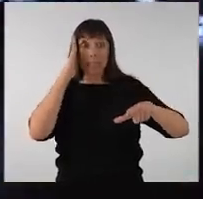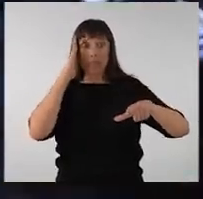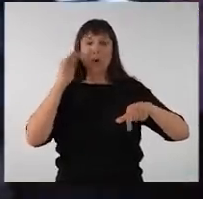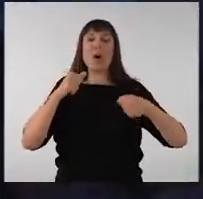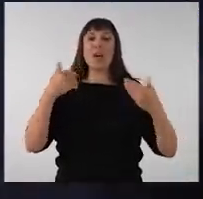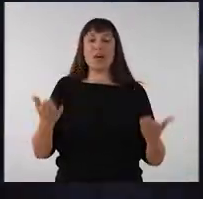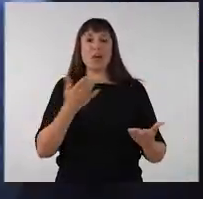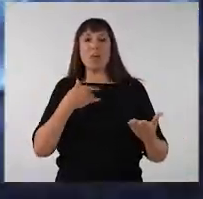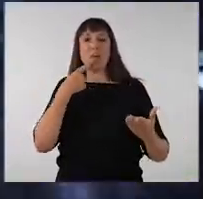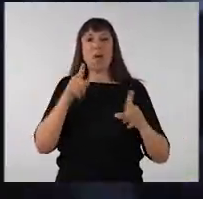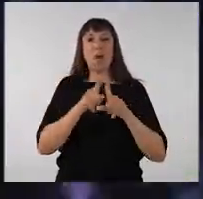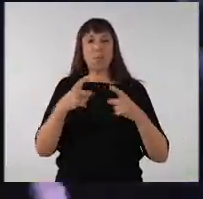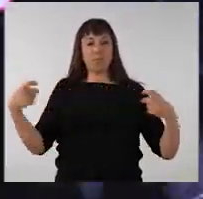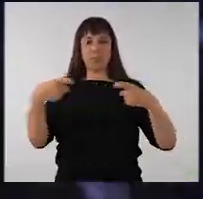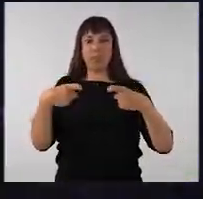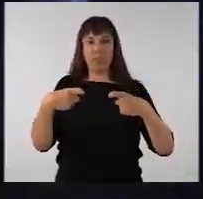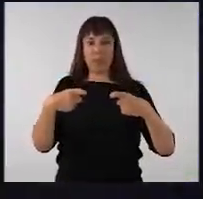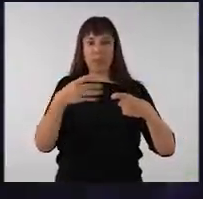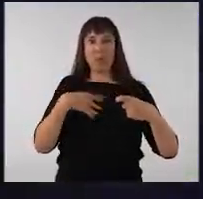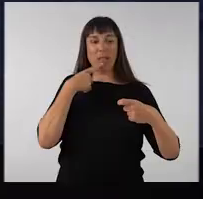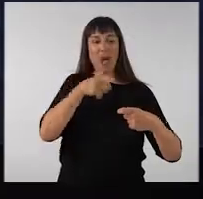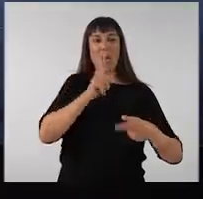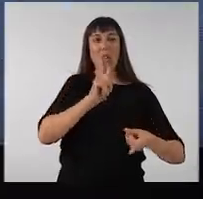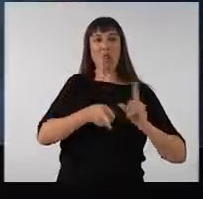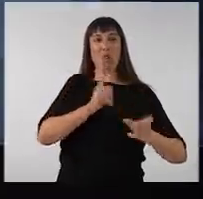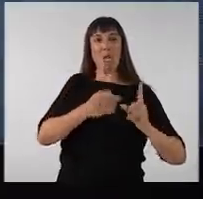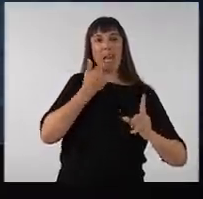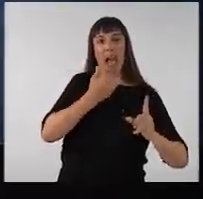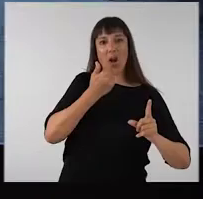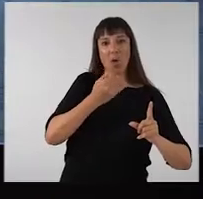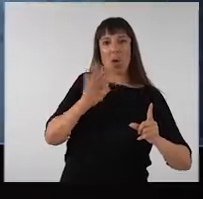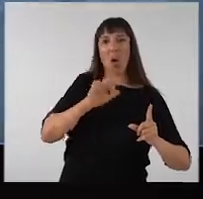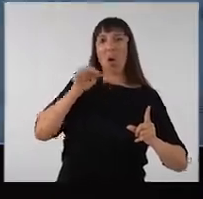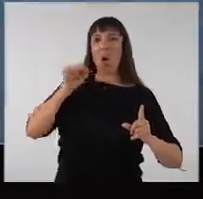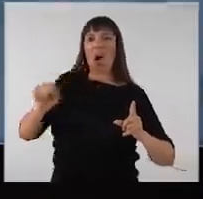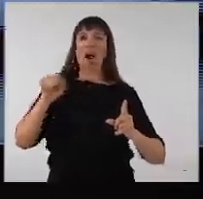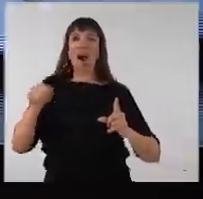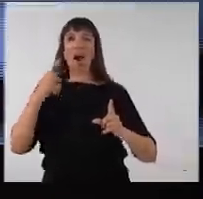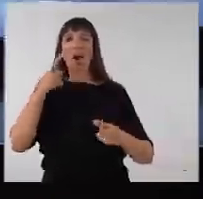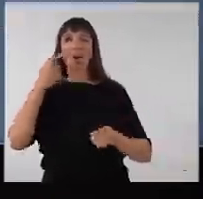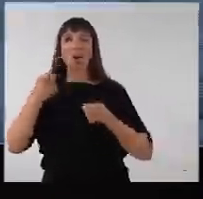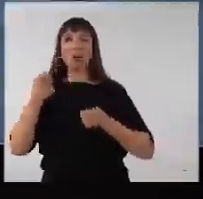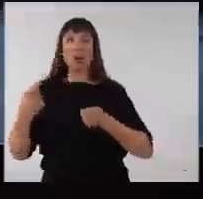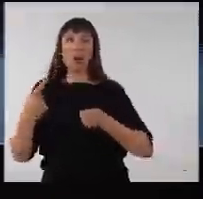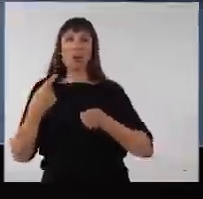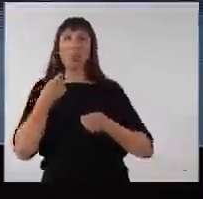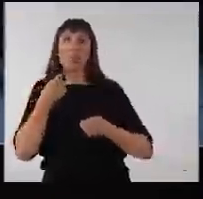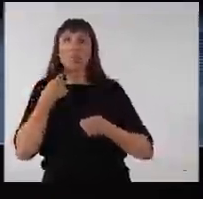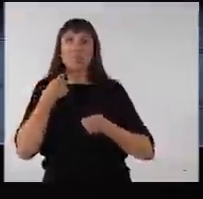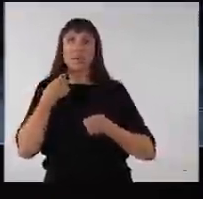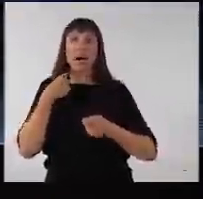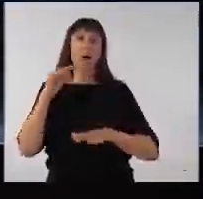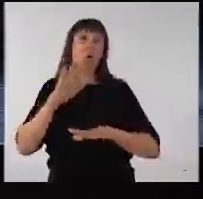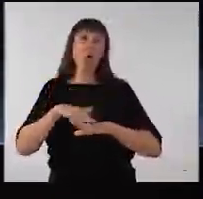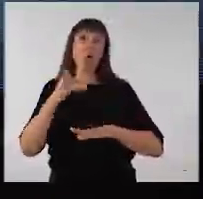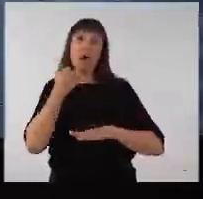és una contraposició entre aquesta idea de tenir el domini d'aquell com i després també de com aquest domini, aquest control, el